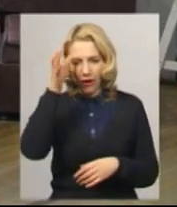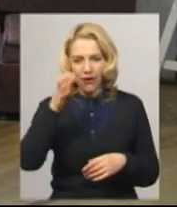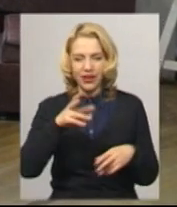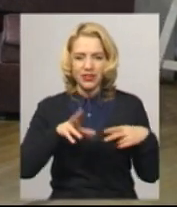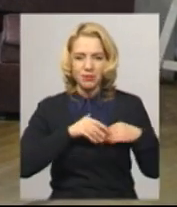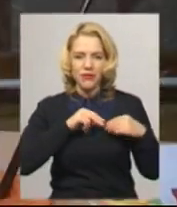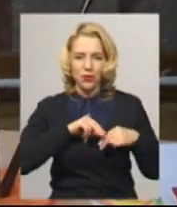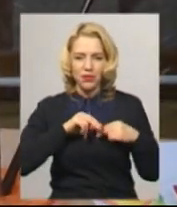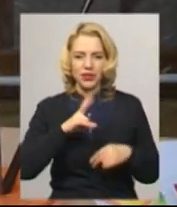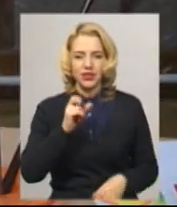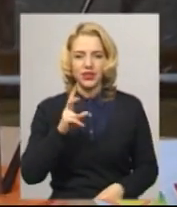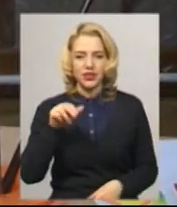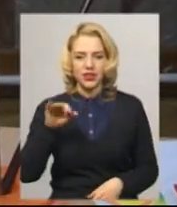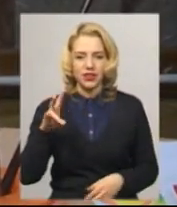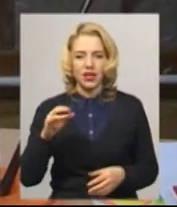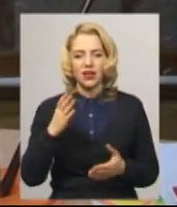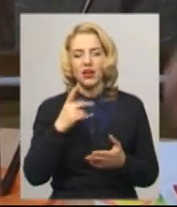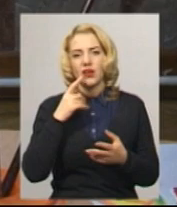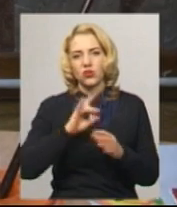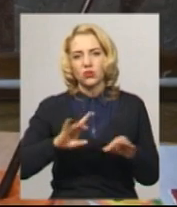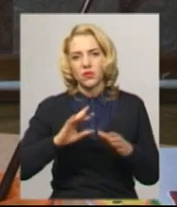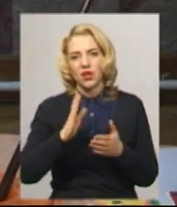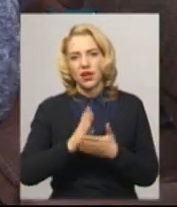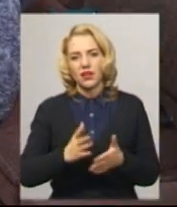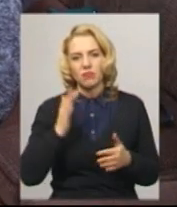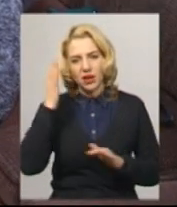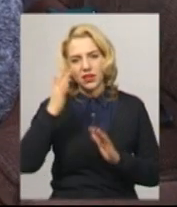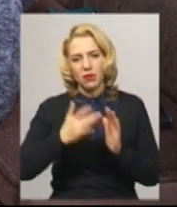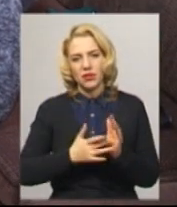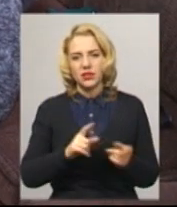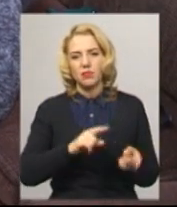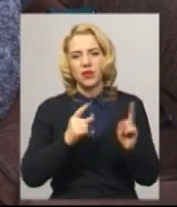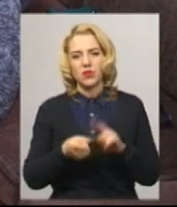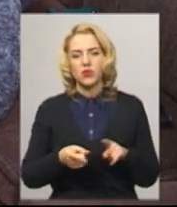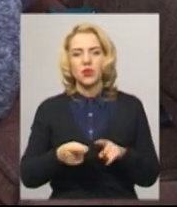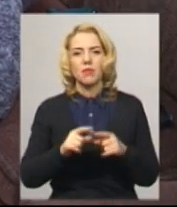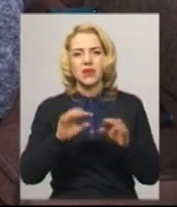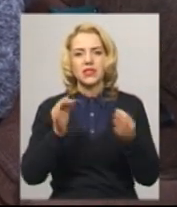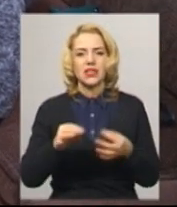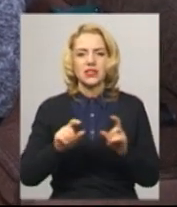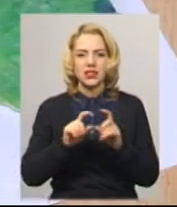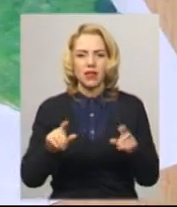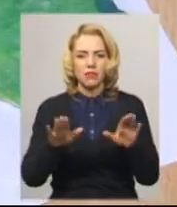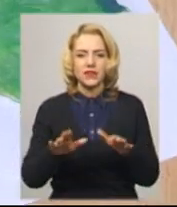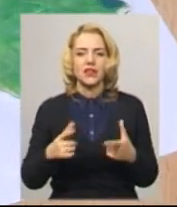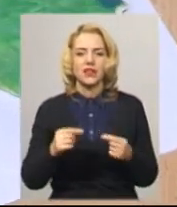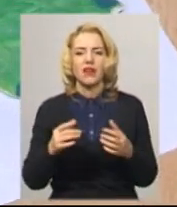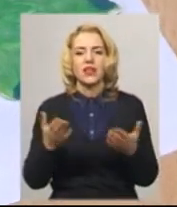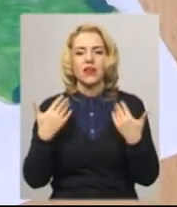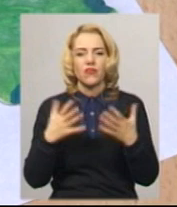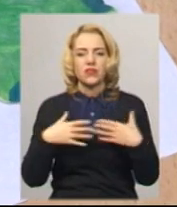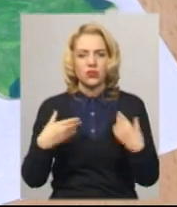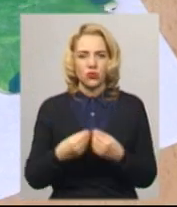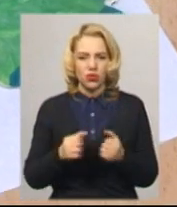музею Ольга Нікітіна розповідає, мають на меті перетворити мистецький заклад у місце, в якому можна відпочити з родиною у вихідний день. Дитячий